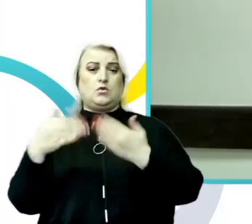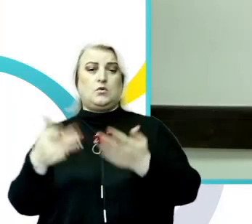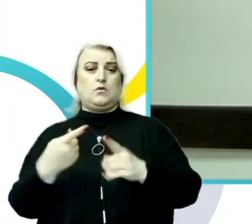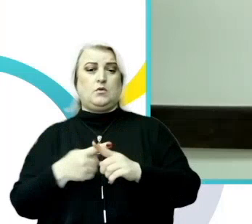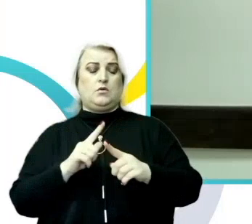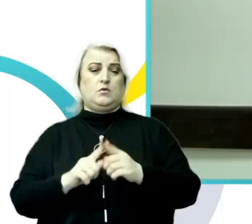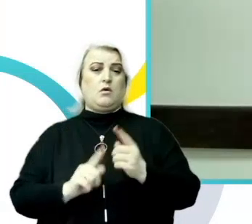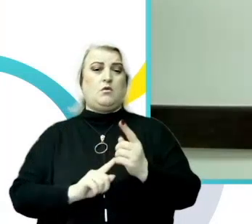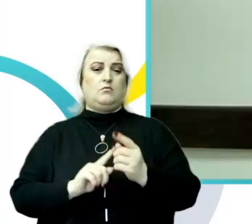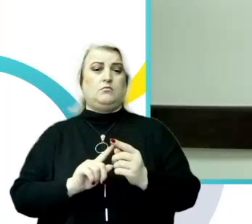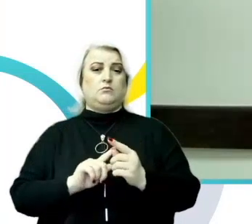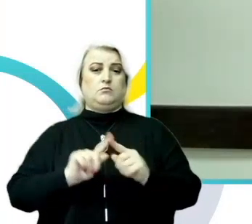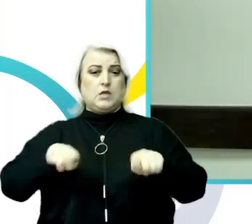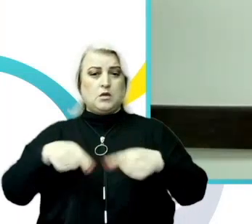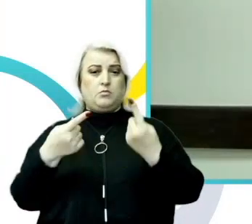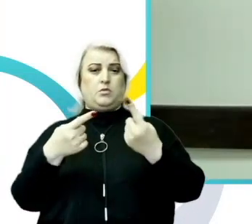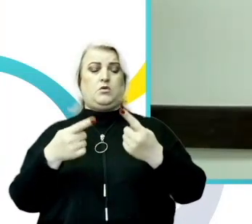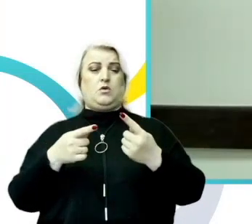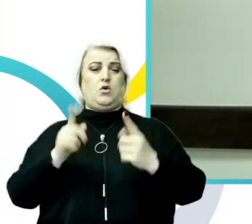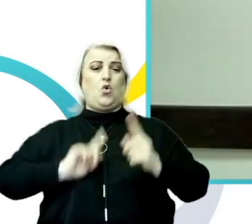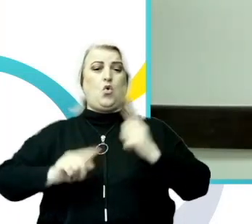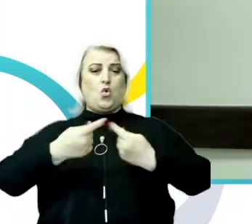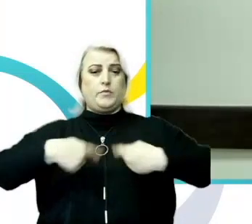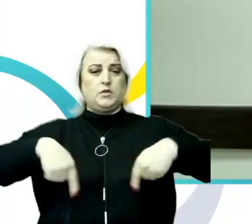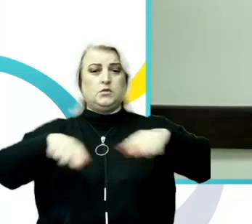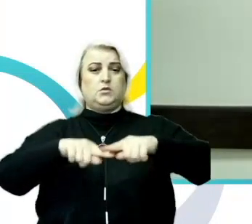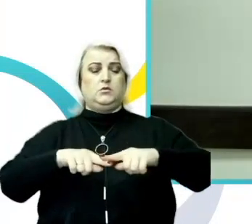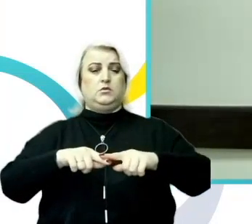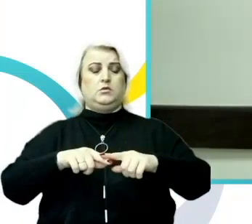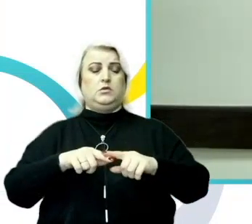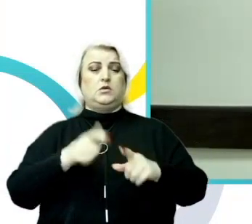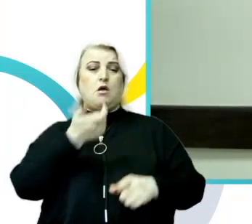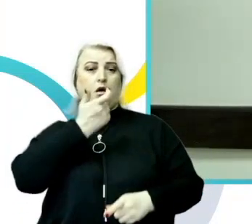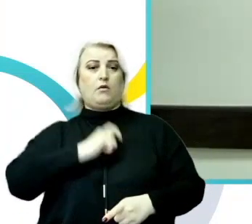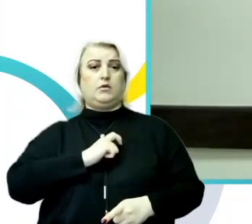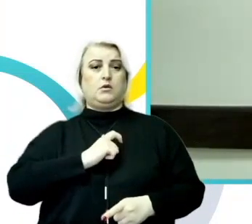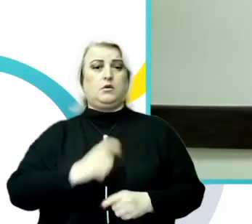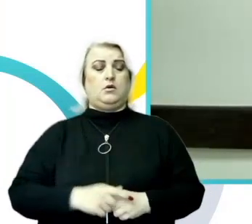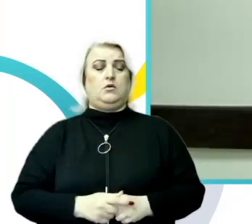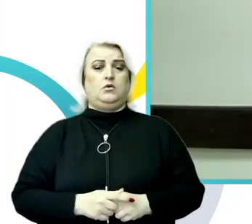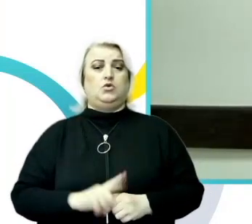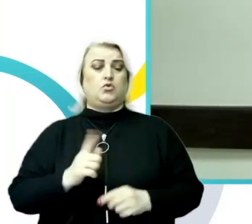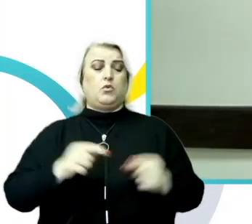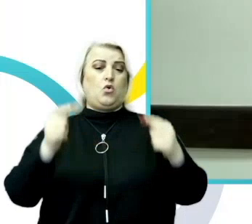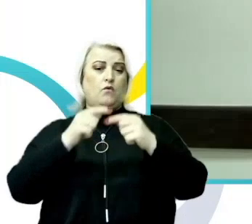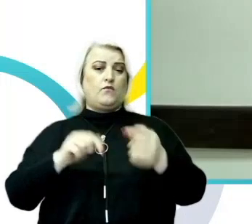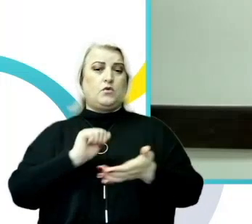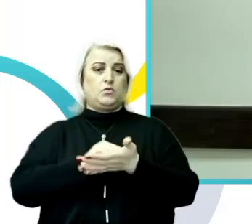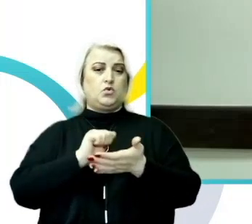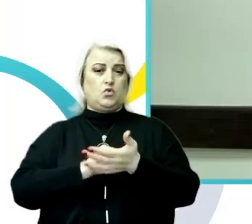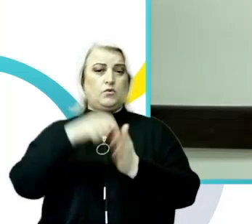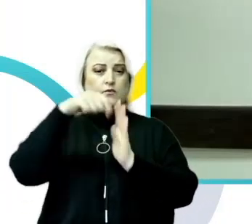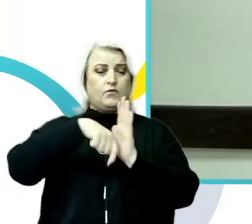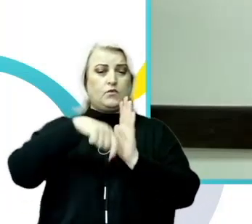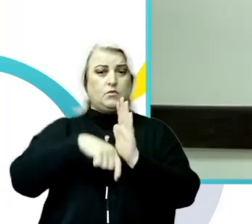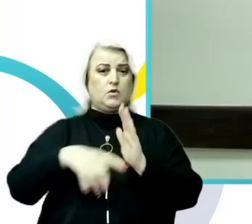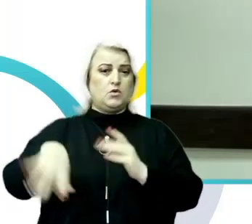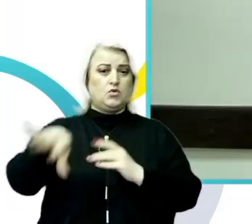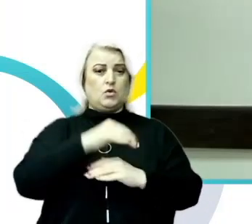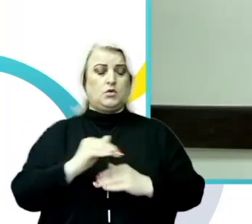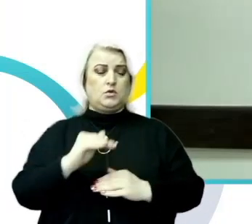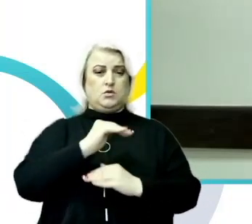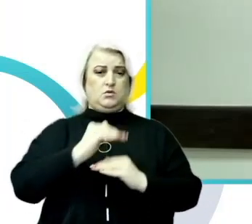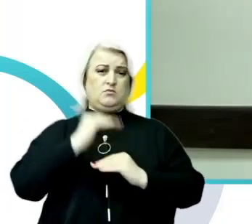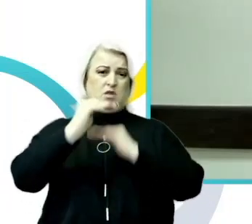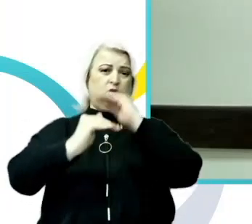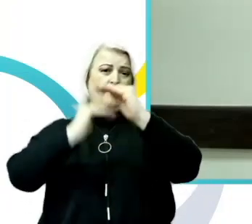reabilitarea comisiilor și consiliilor de etică, pentru că conform documentelor interne pentru toate nivelele de învățământ